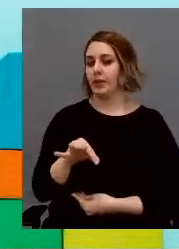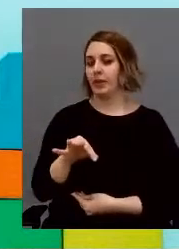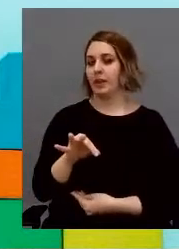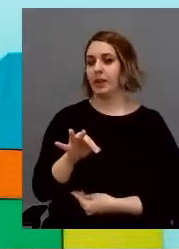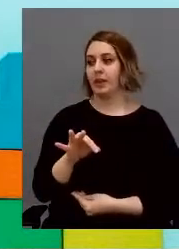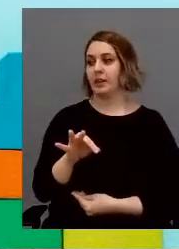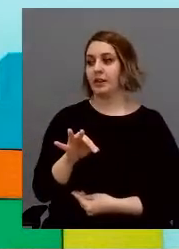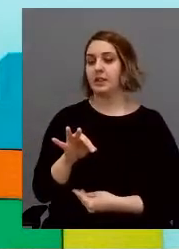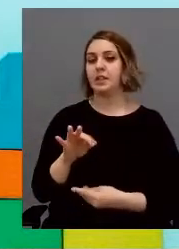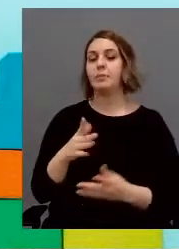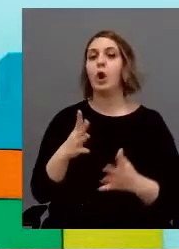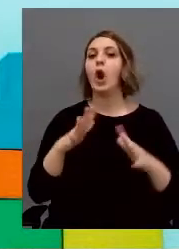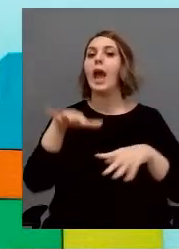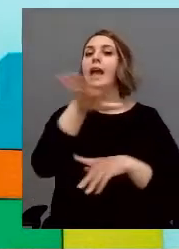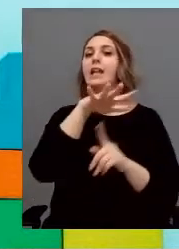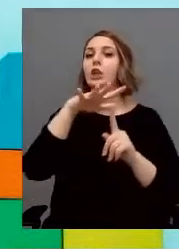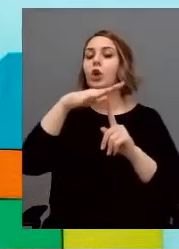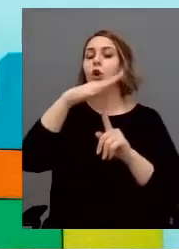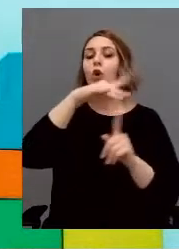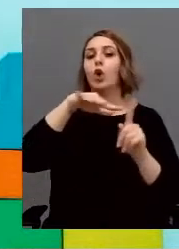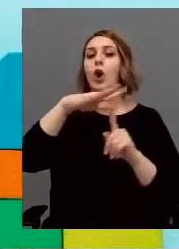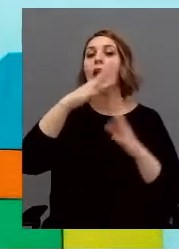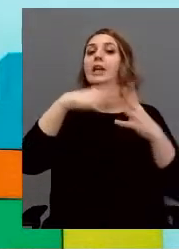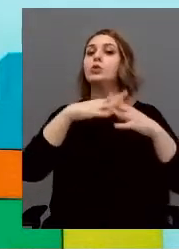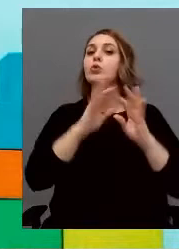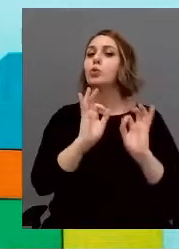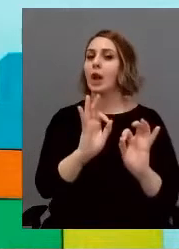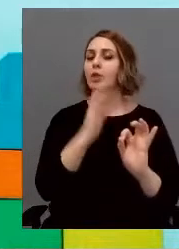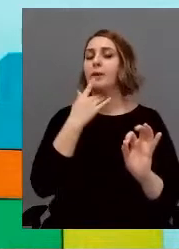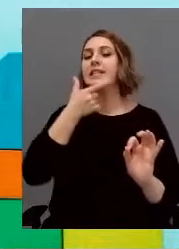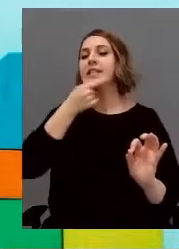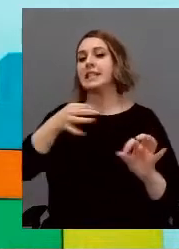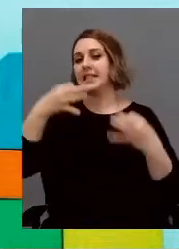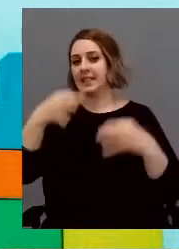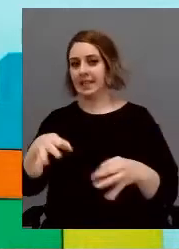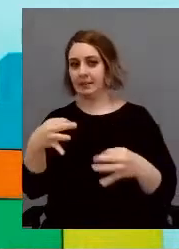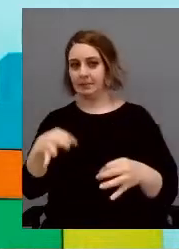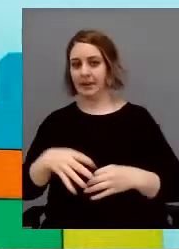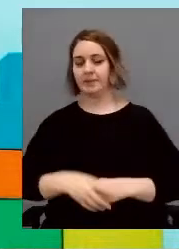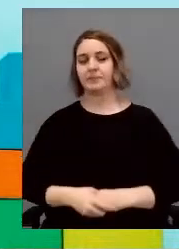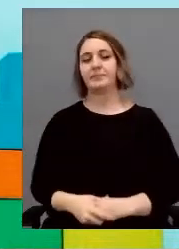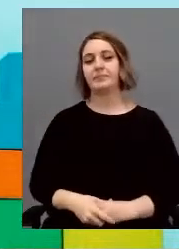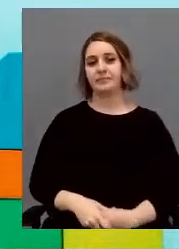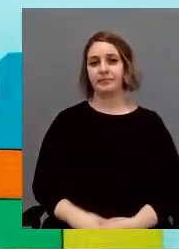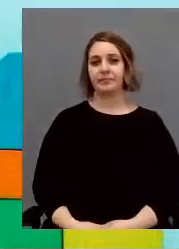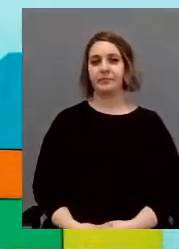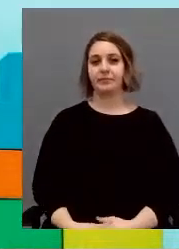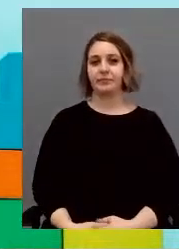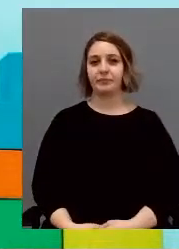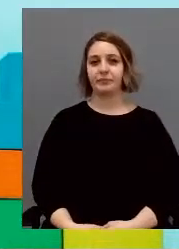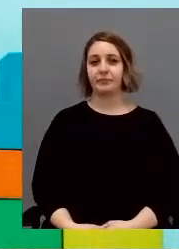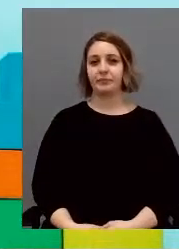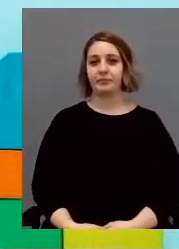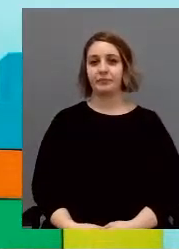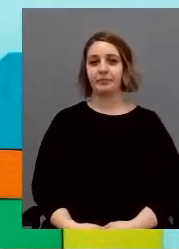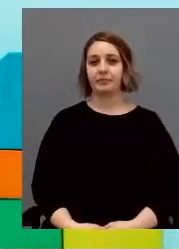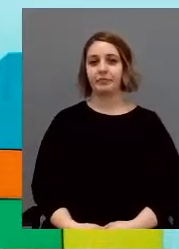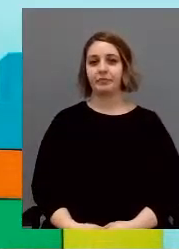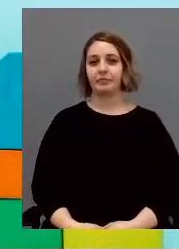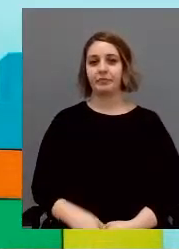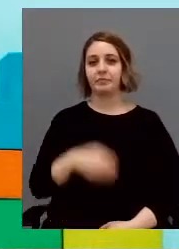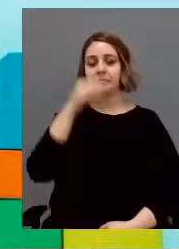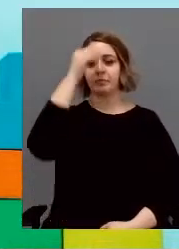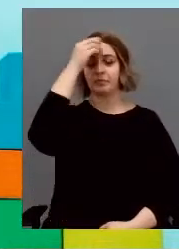strutturato e simple. Quindi un contesto dotato di strutturazione, di stabilità, di